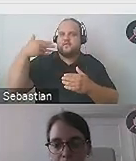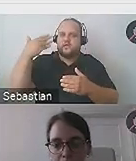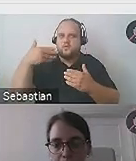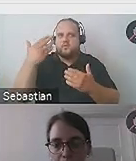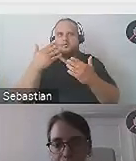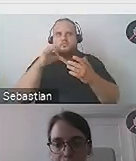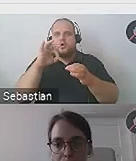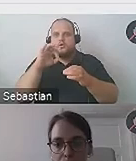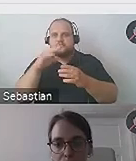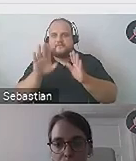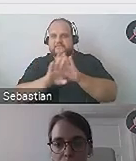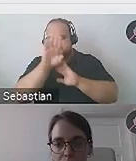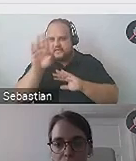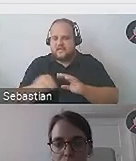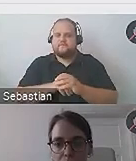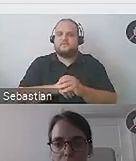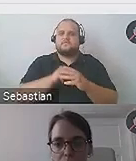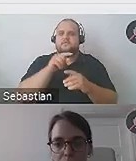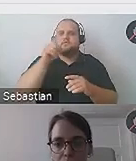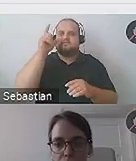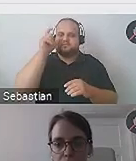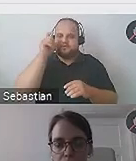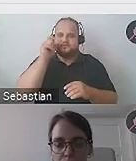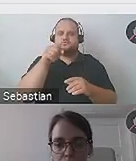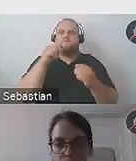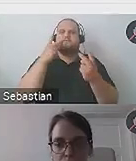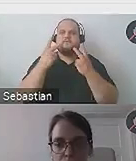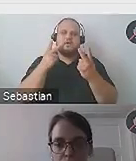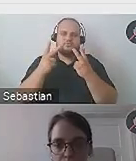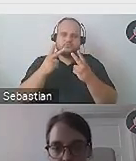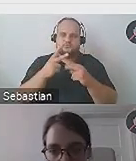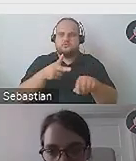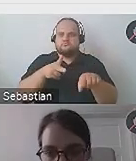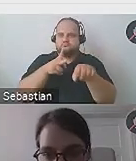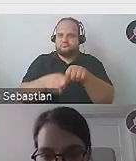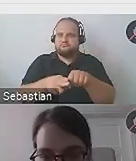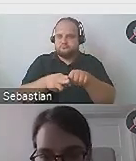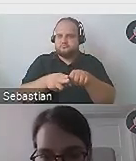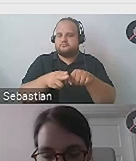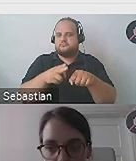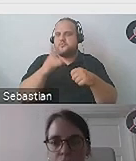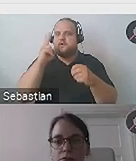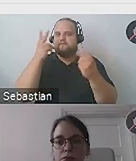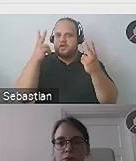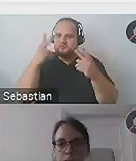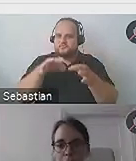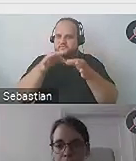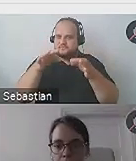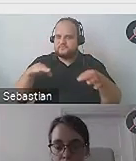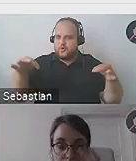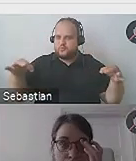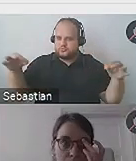artykule znajduje się zdjęcie kluczowe, na przykład przecinania wstęgi przez burmistrza i wywiadu z